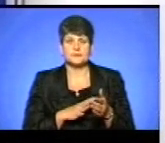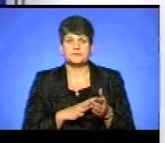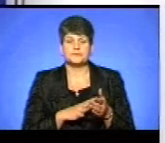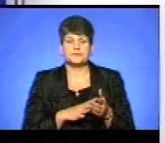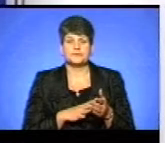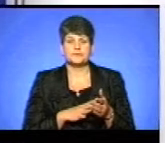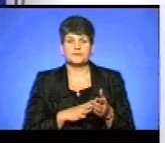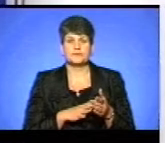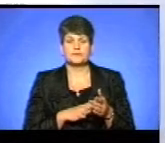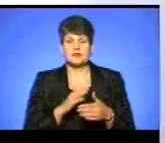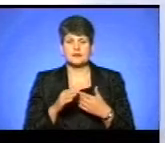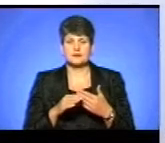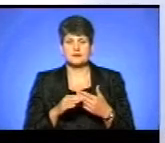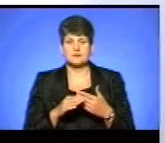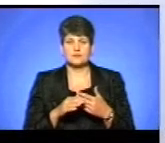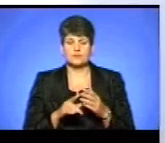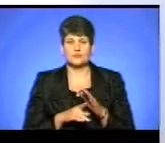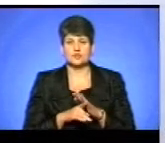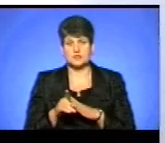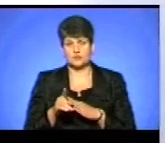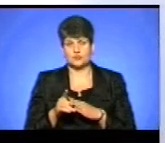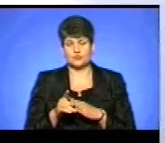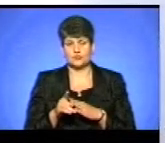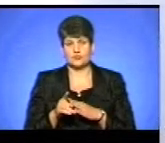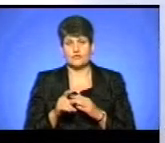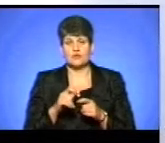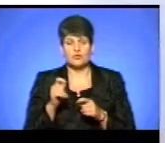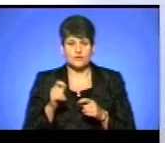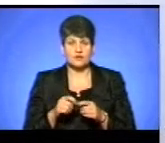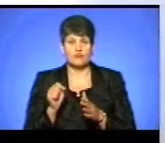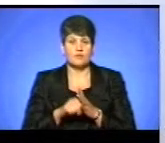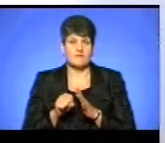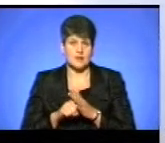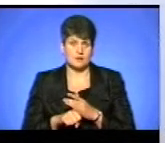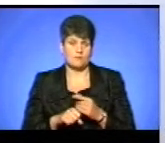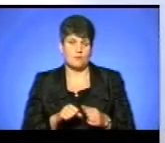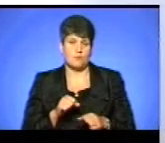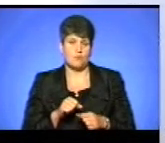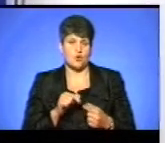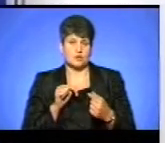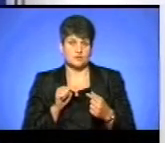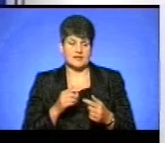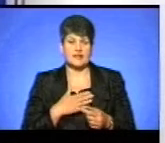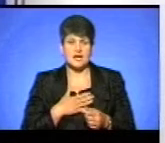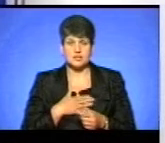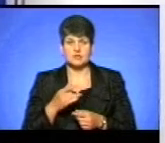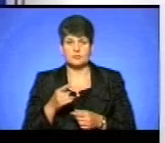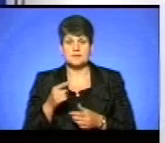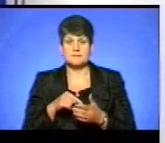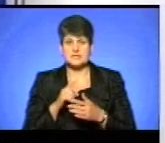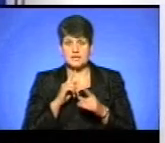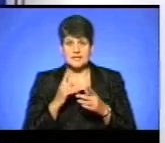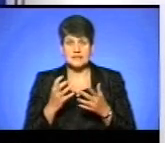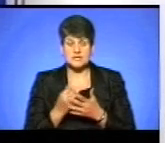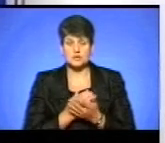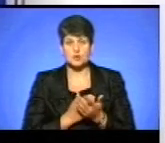Гідності, та, скажімо так, злочинці режиму Януковича вбивали протестувальників. В нашій тернопільській міській раді знайшлися